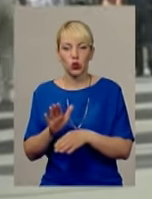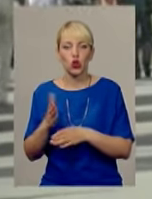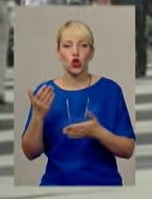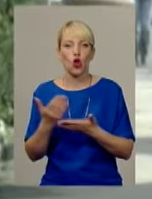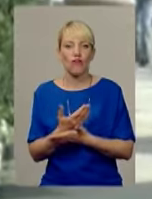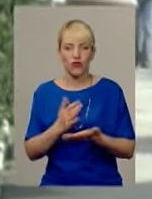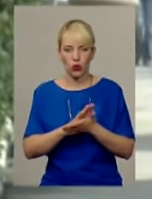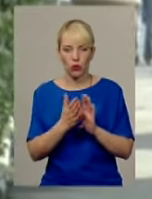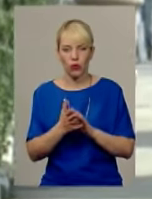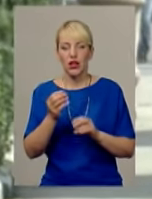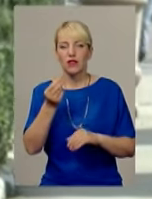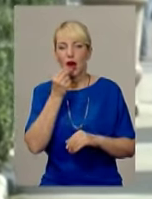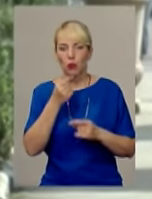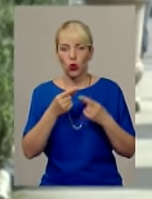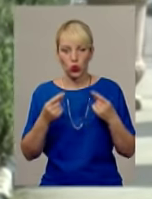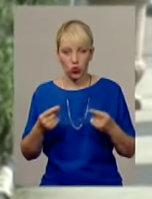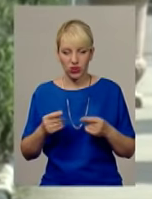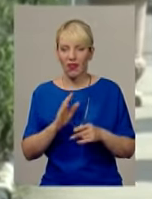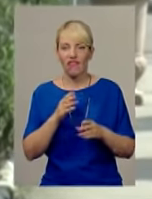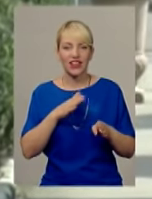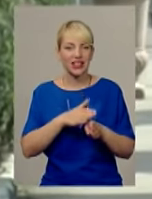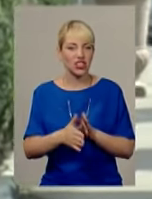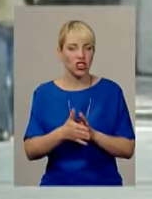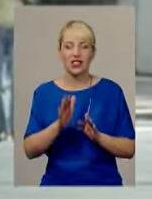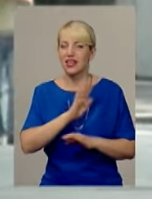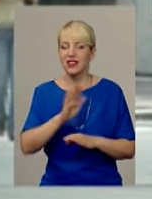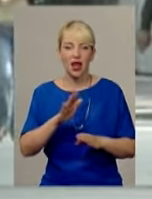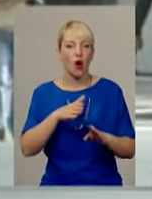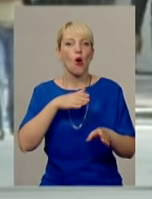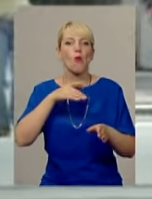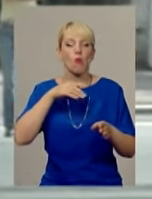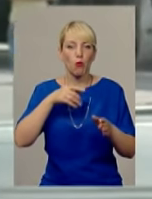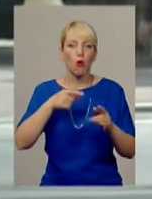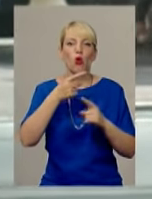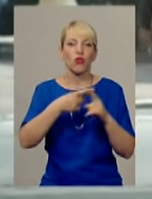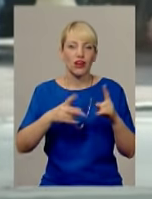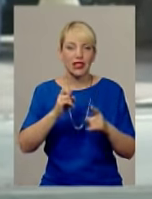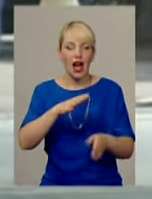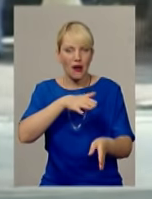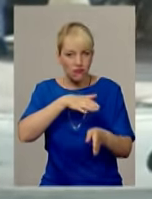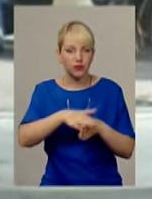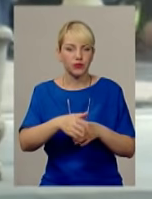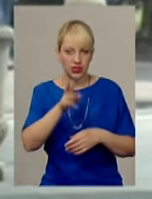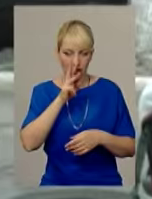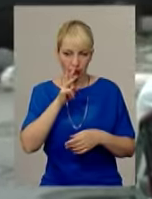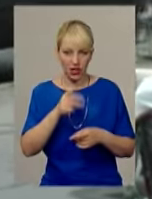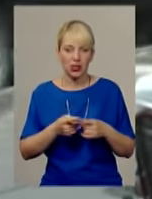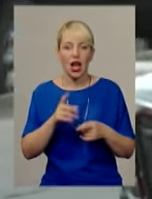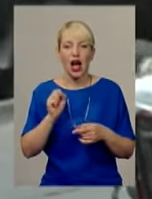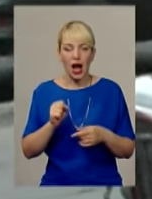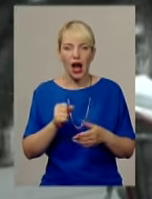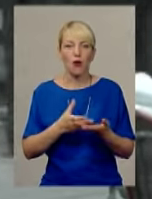і ліки витрачається не половина, а мало чи не весь бюджет середньостатистичної сім'ї. А оплата комунальних послуг – за залишковим принципом,